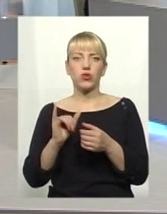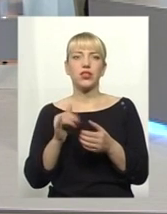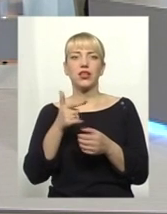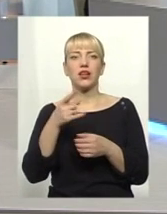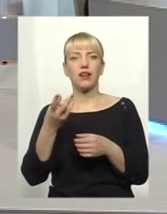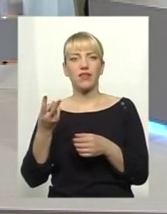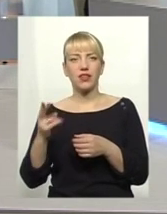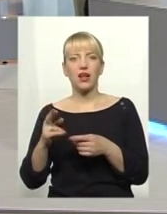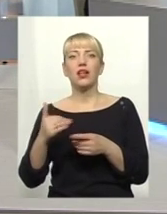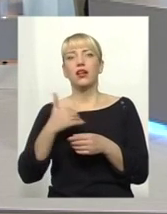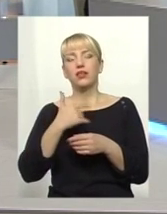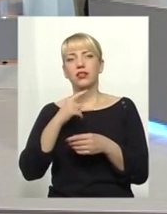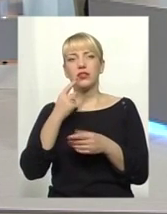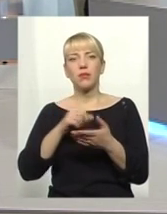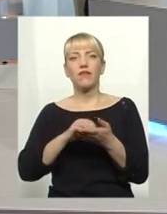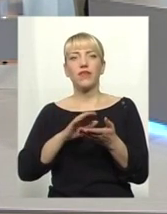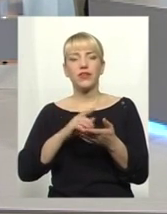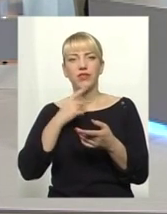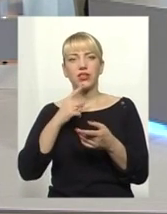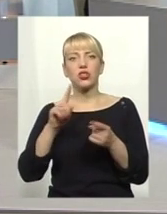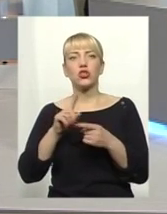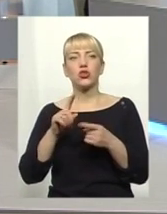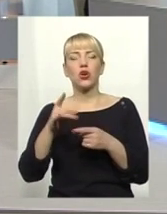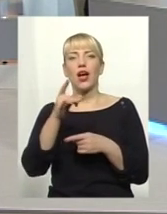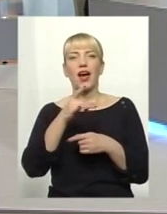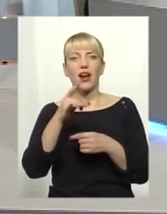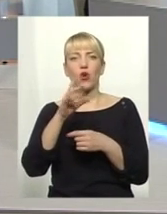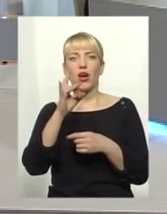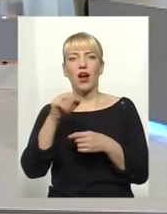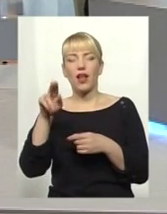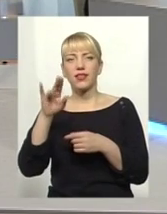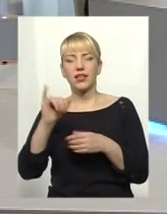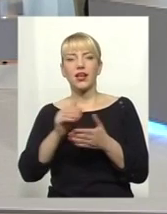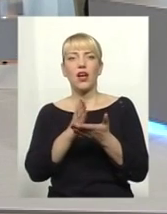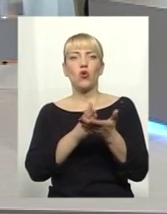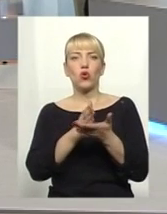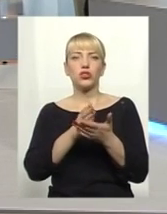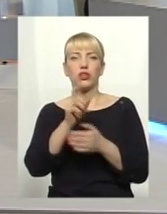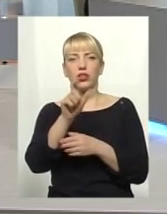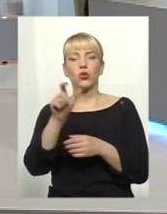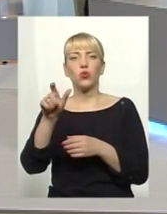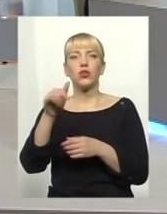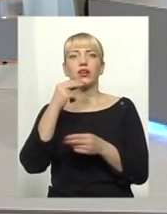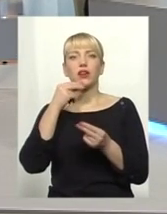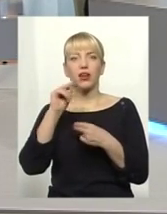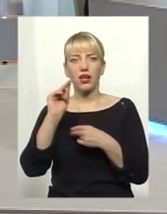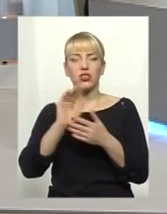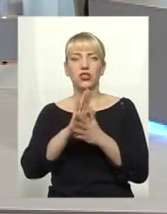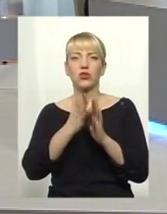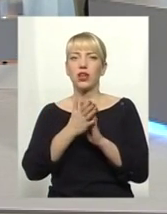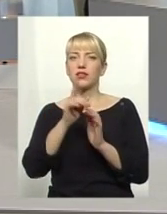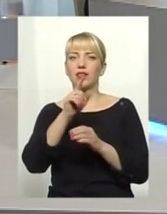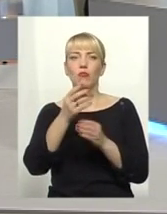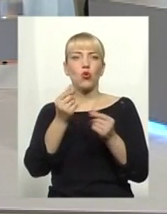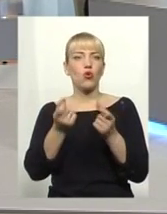От хотілося б виділити. Щодо районних рад, очільників, там краща ситуація, там кешу я поки не виявила. Там